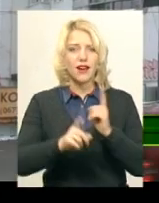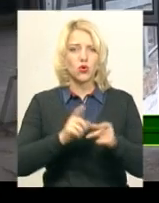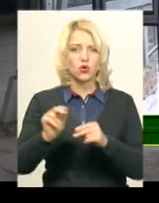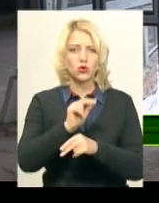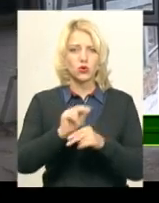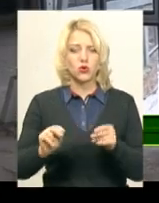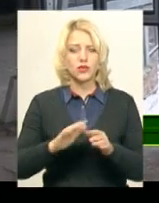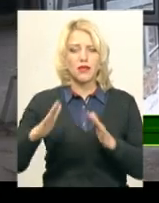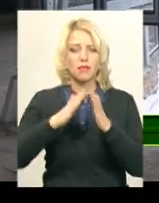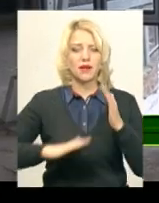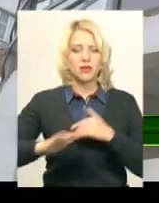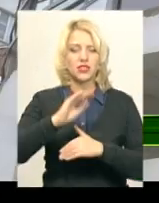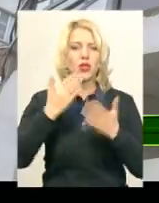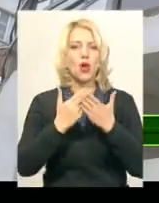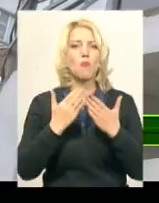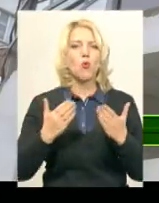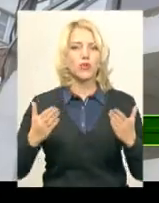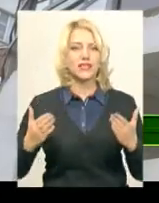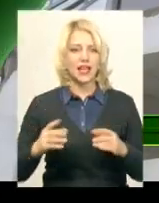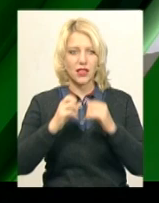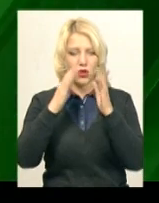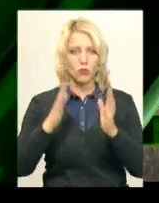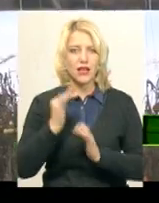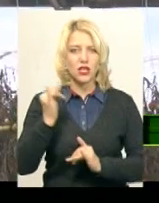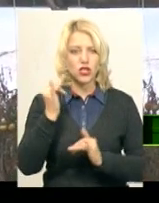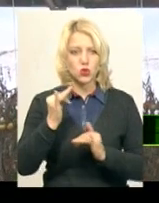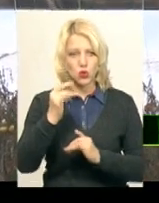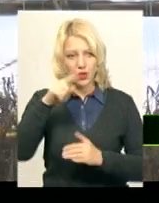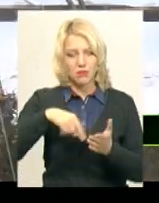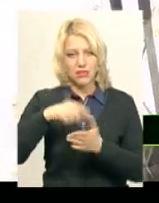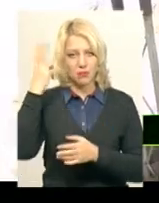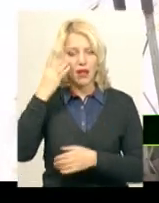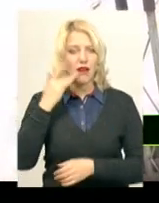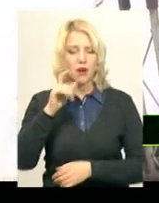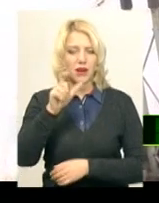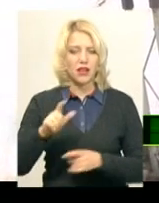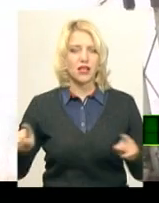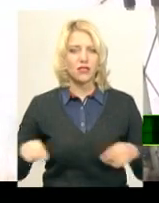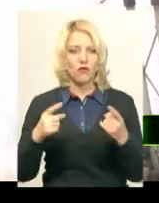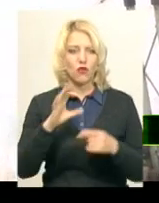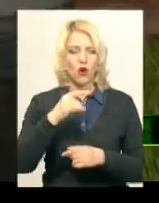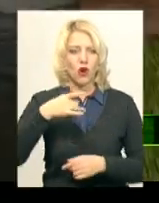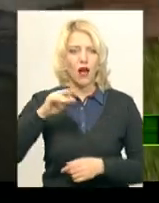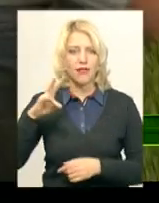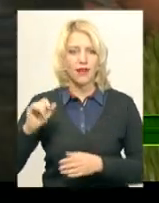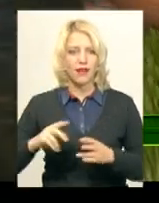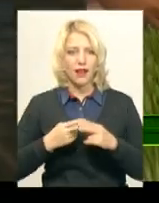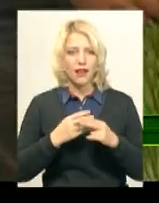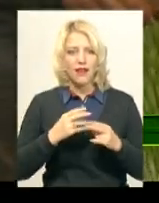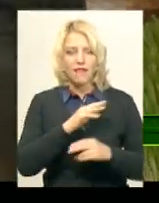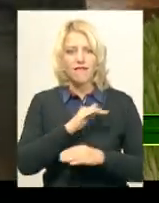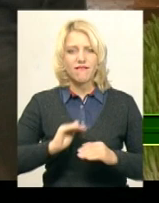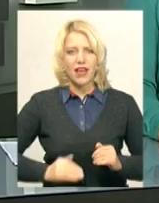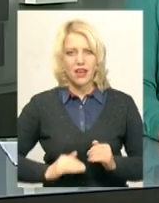приміщення під музейний комплекс історії та культури міста Хмельницького. Американець створив органічну ферму у селі Залісті Дунаєвецького району.